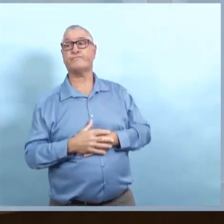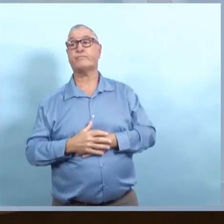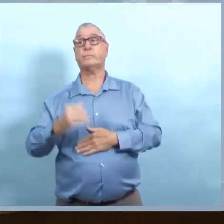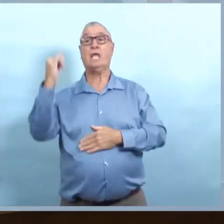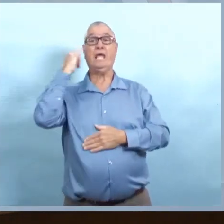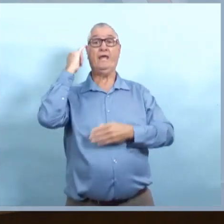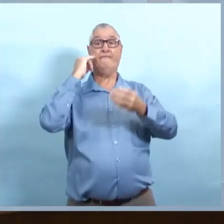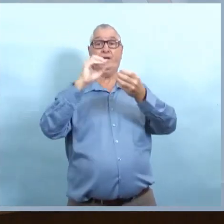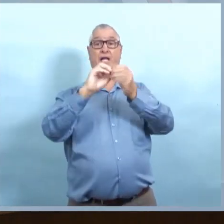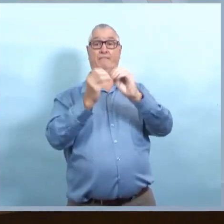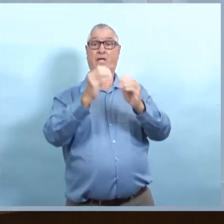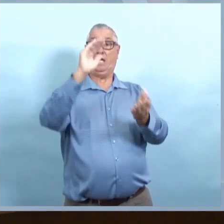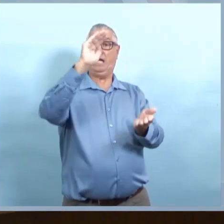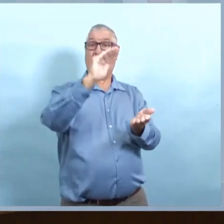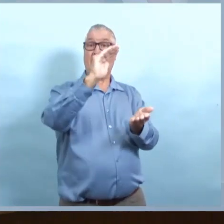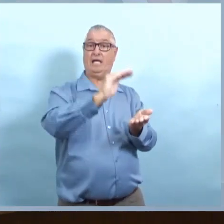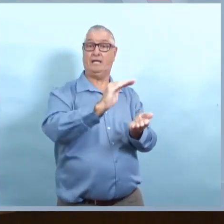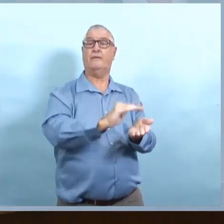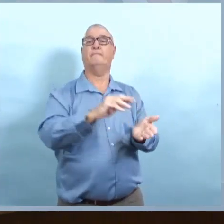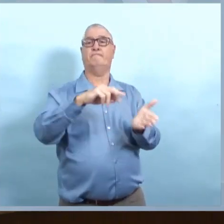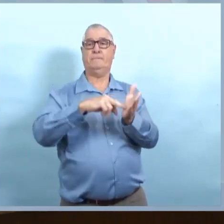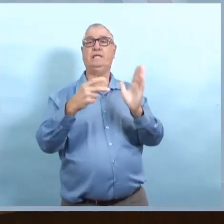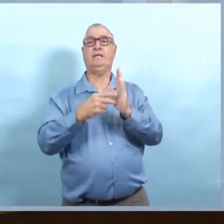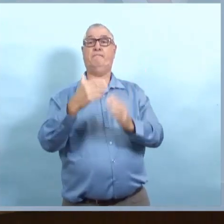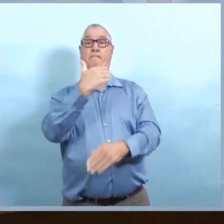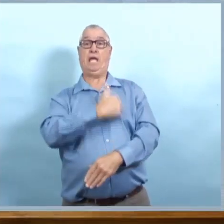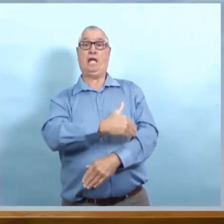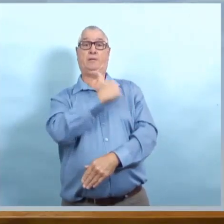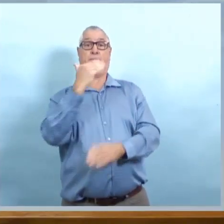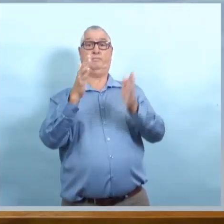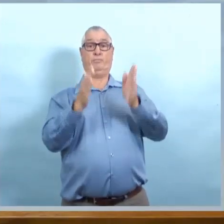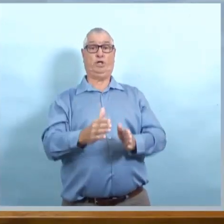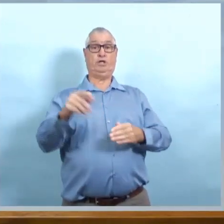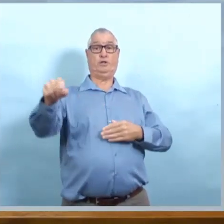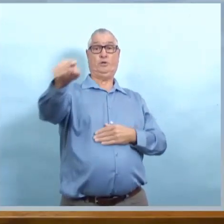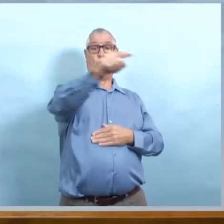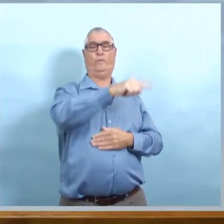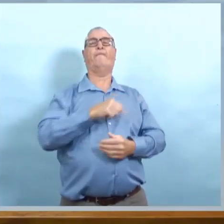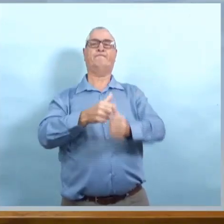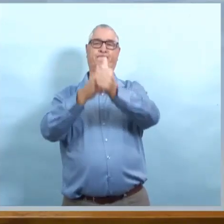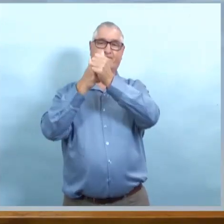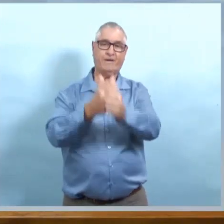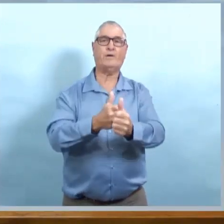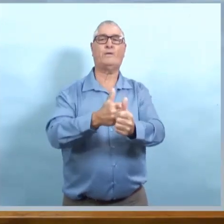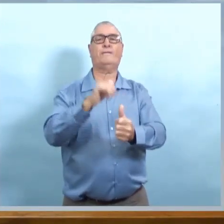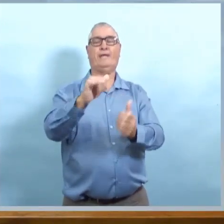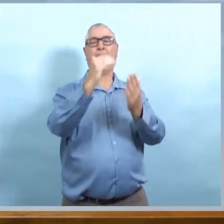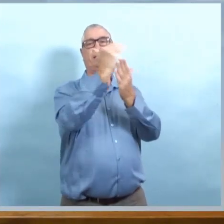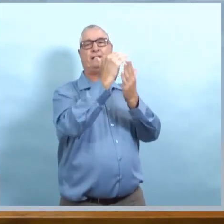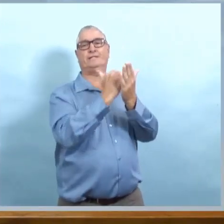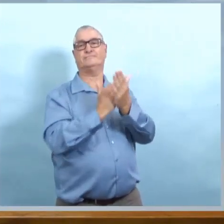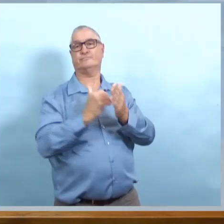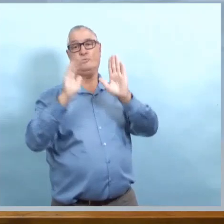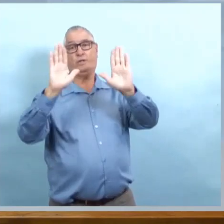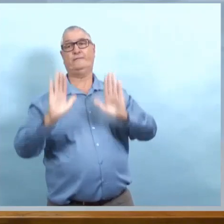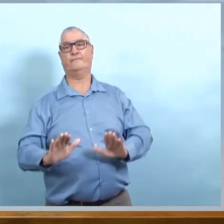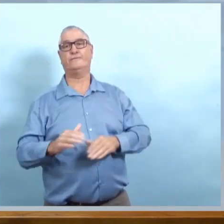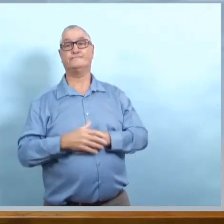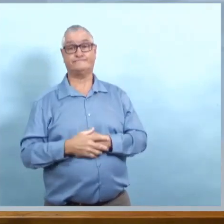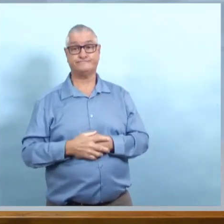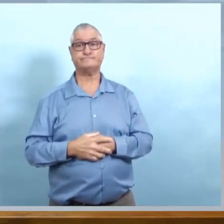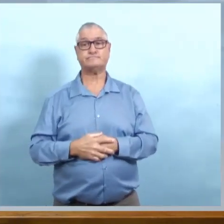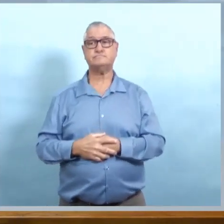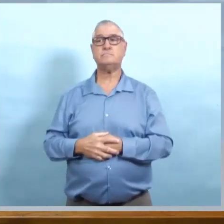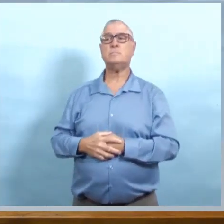essayer de voir une tendance vers la baisse. Et à mesure que nous augmentons les restrictions, notre modélisation nous indique que si les gens